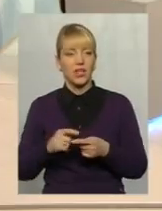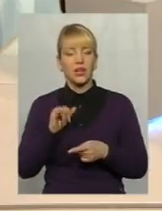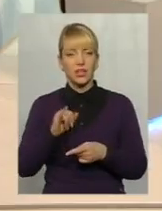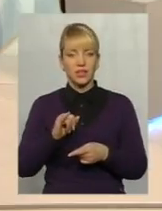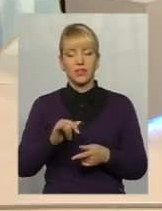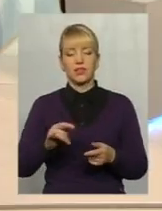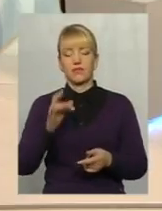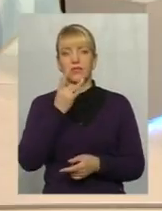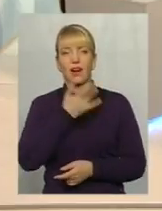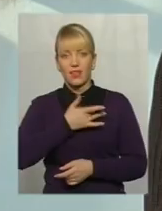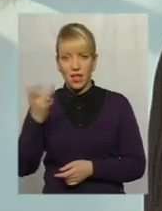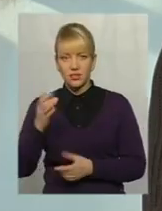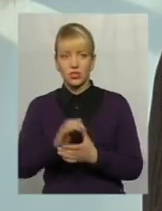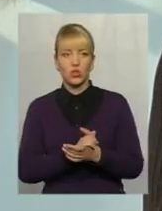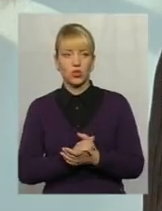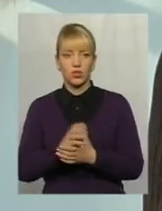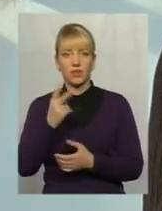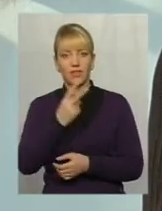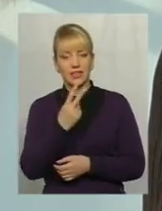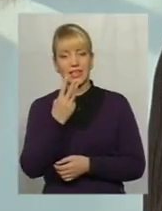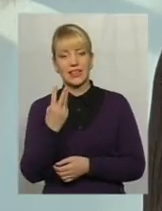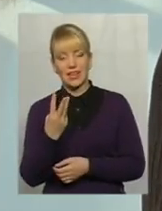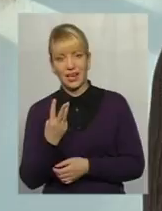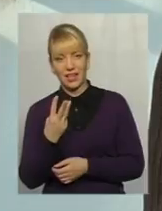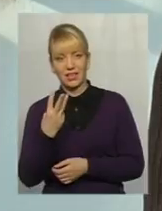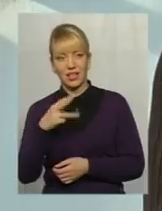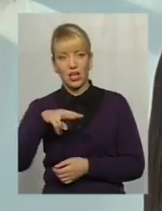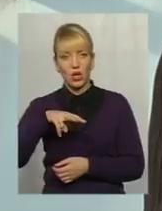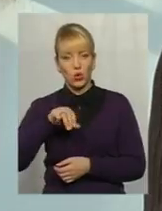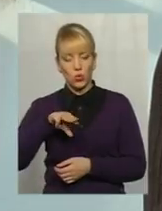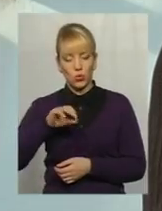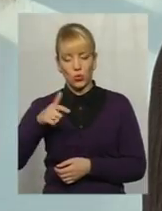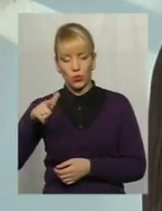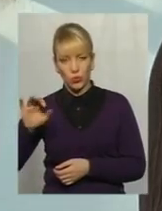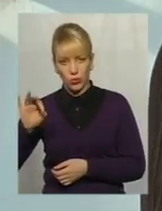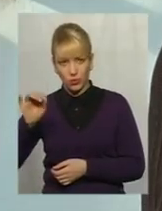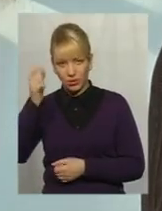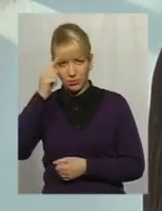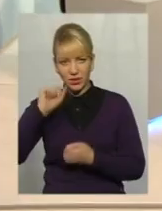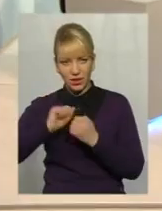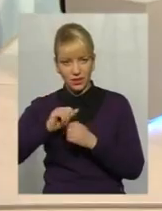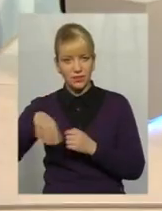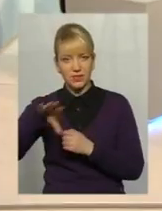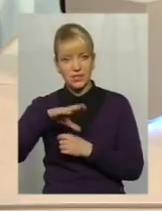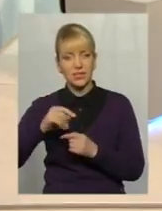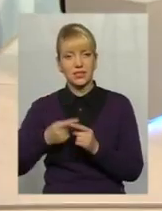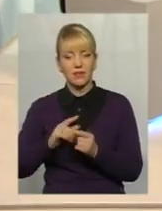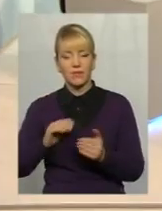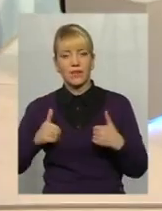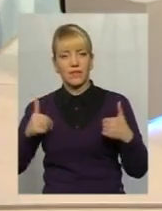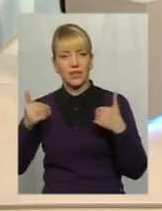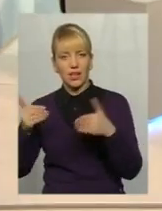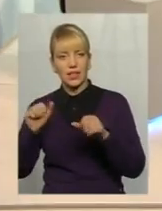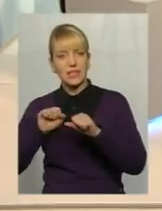Радянському Союзі так і існувало. Два з третєю, пам'ятаєте, лютого, всі вітали захисників